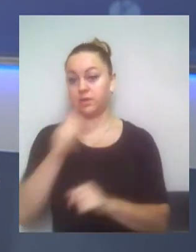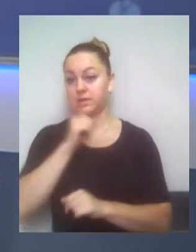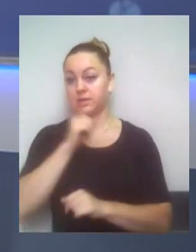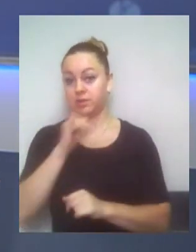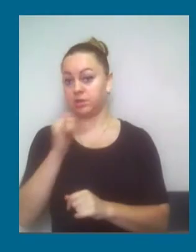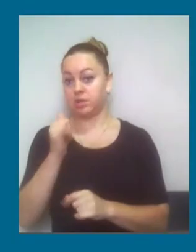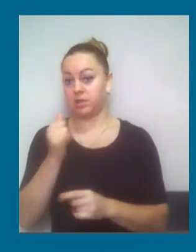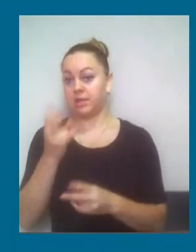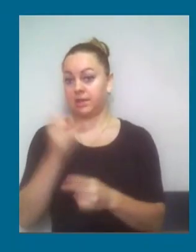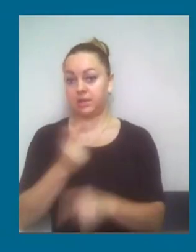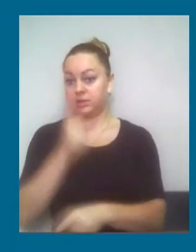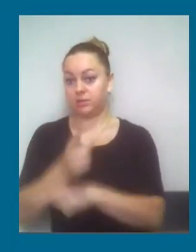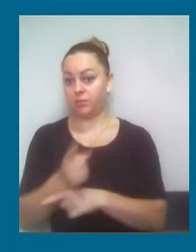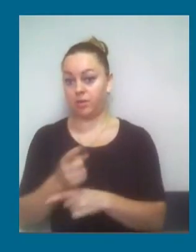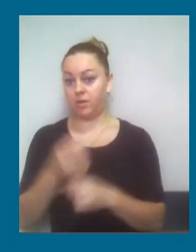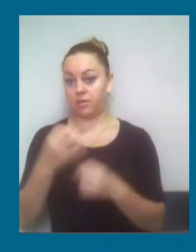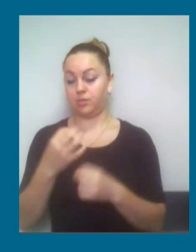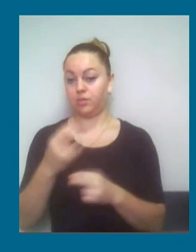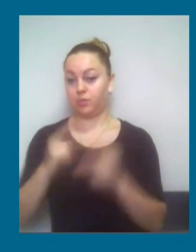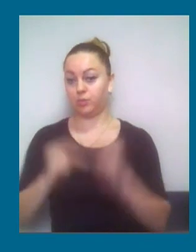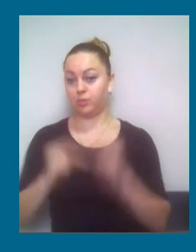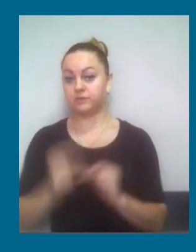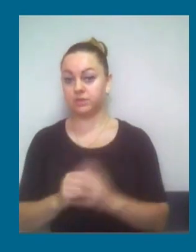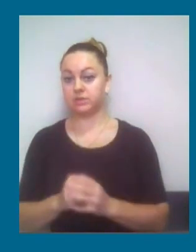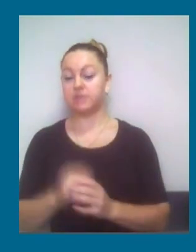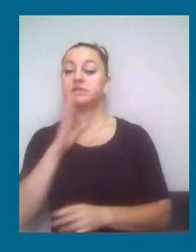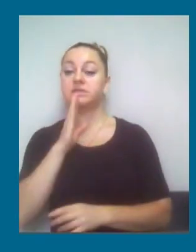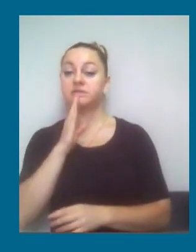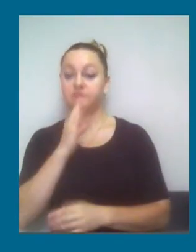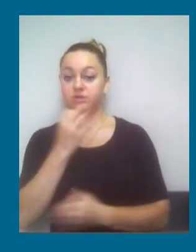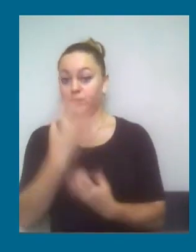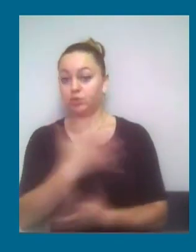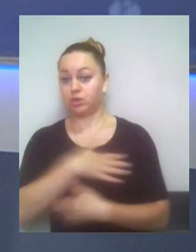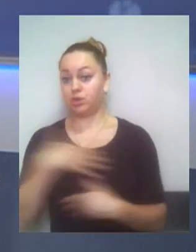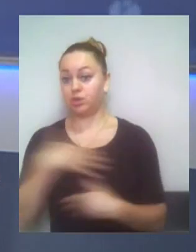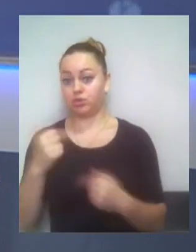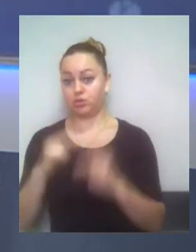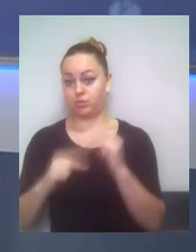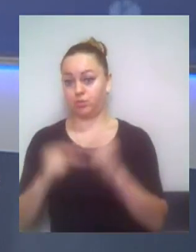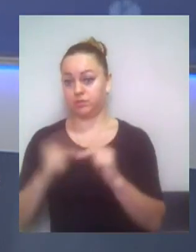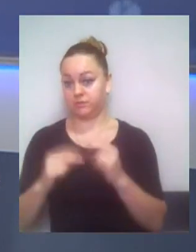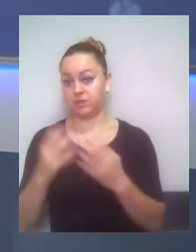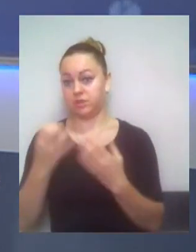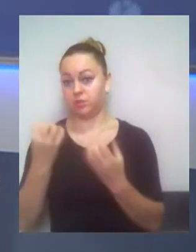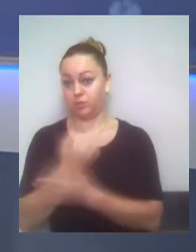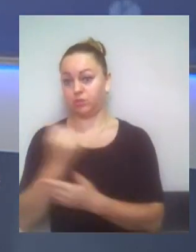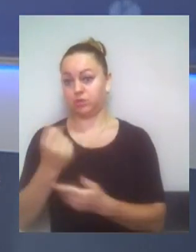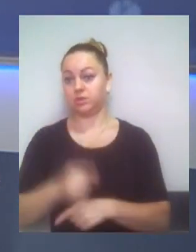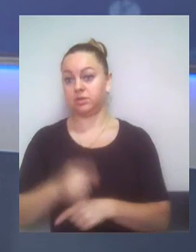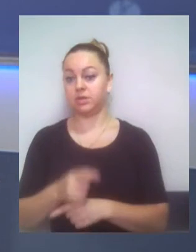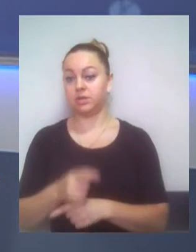будівництво. Пані Лілі не хоче, щоб було будівництво, тому що вона просто не хоче цього. Тому в студії там лише пані